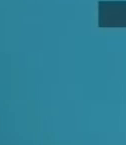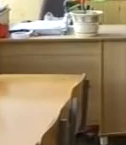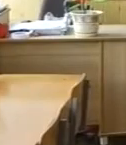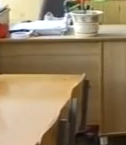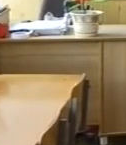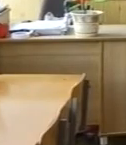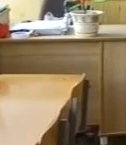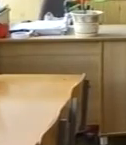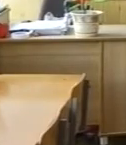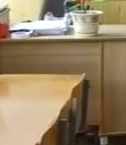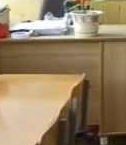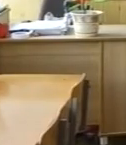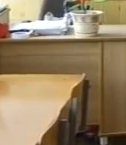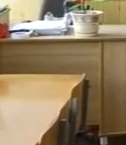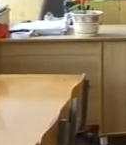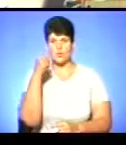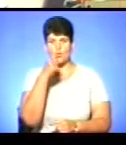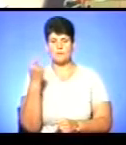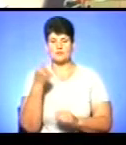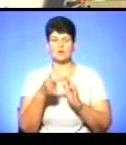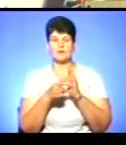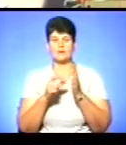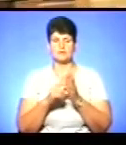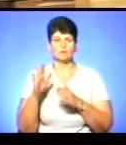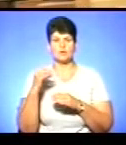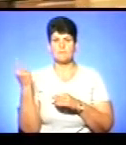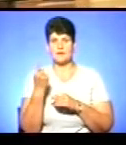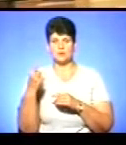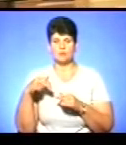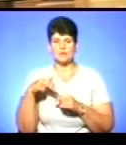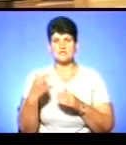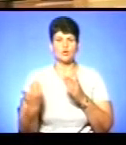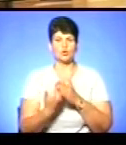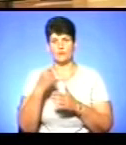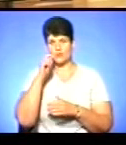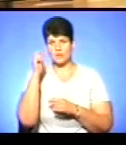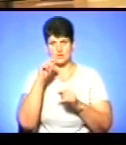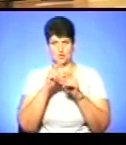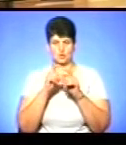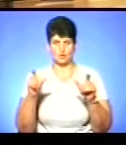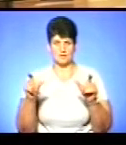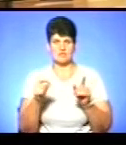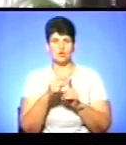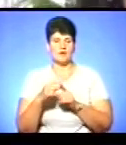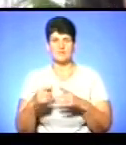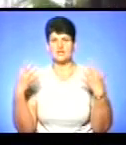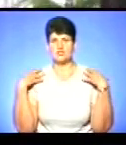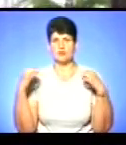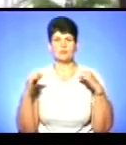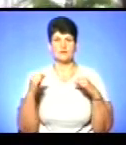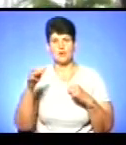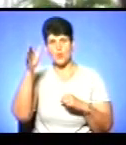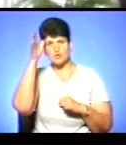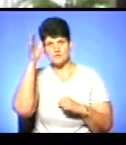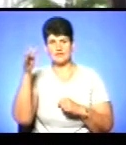З вересня цього року першокласники стануть першопрохідцями нової української школи. За словами начальника управління освіти